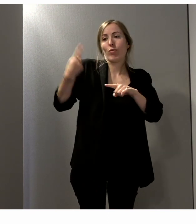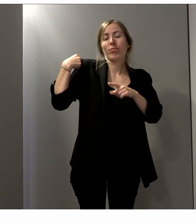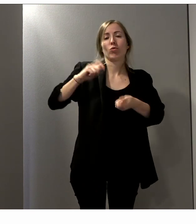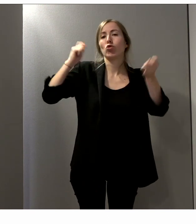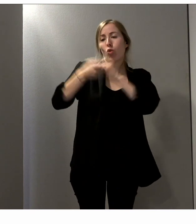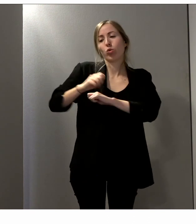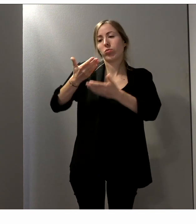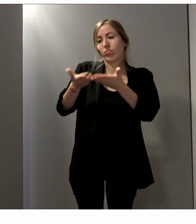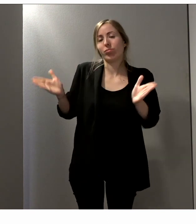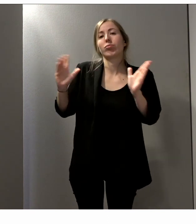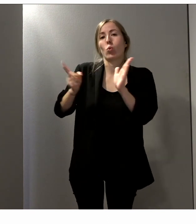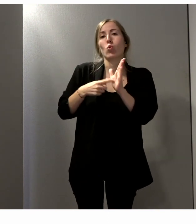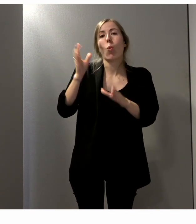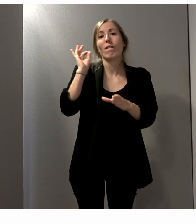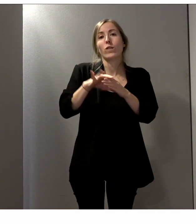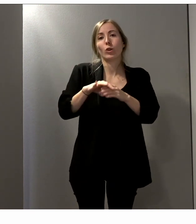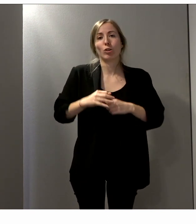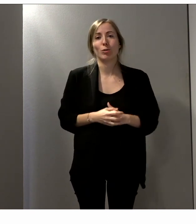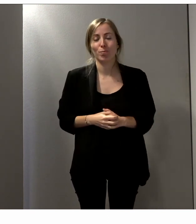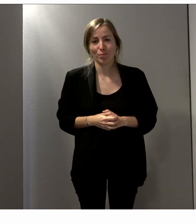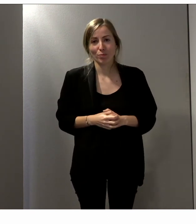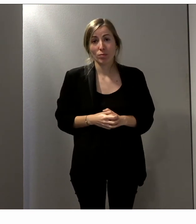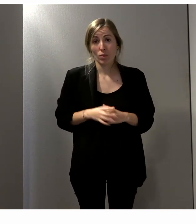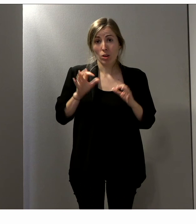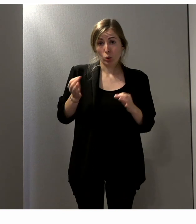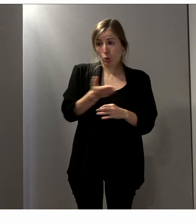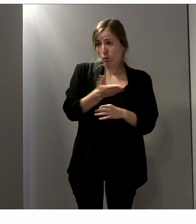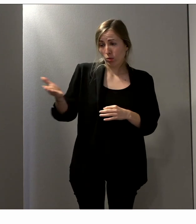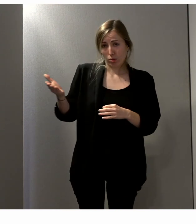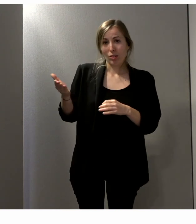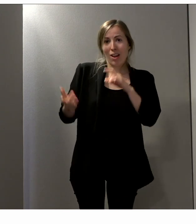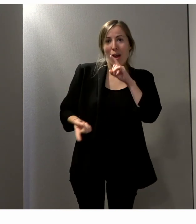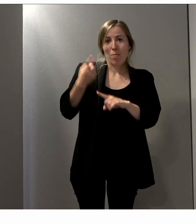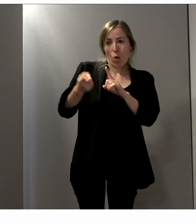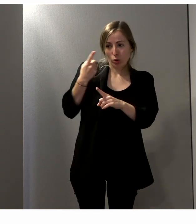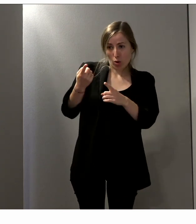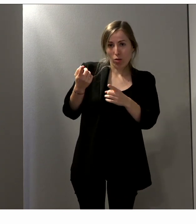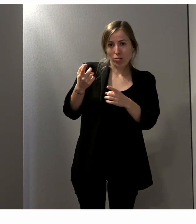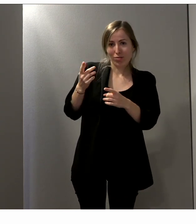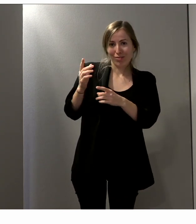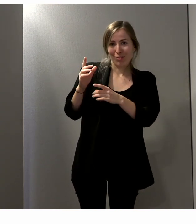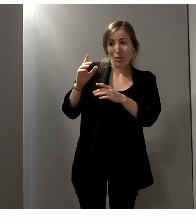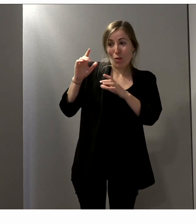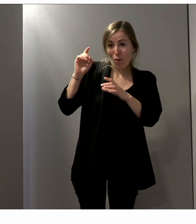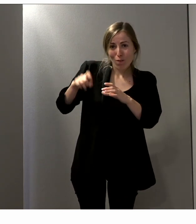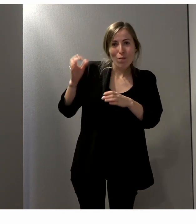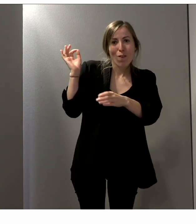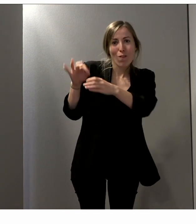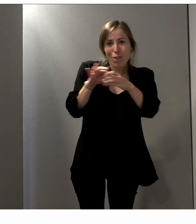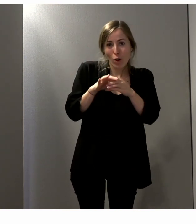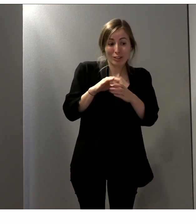Et donc, j'en viens à l'importance pour toutes ces personnes de pouvoir voter. Ça, ça a été quelque chose que les associations